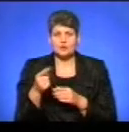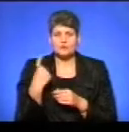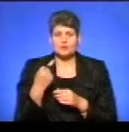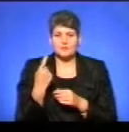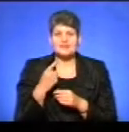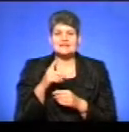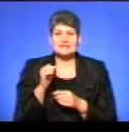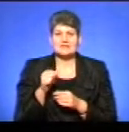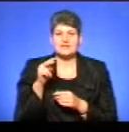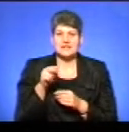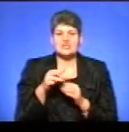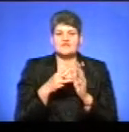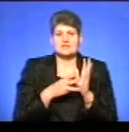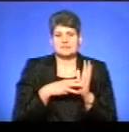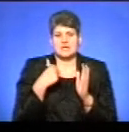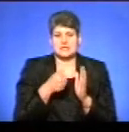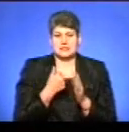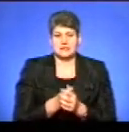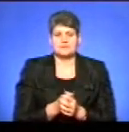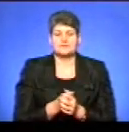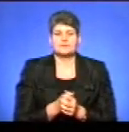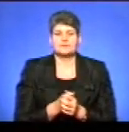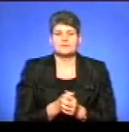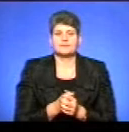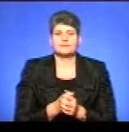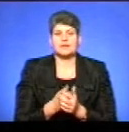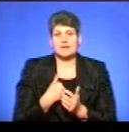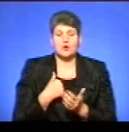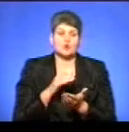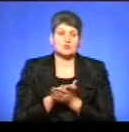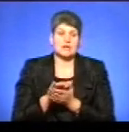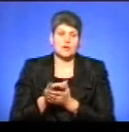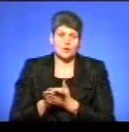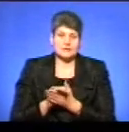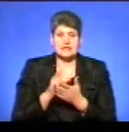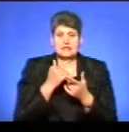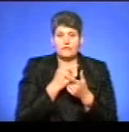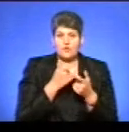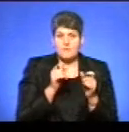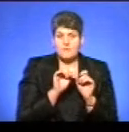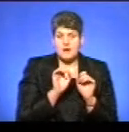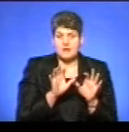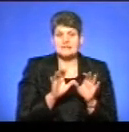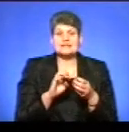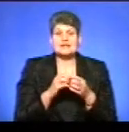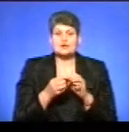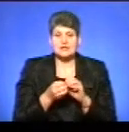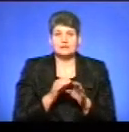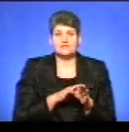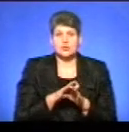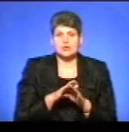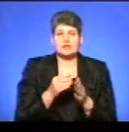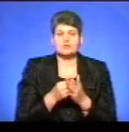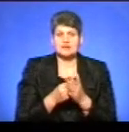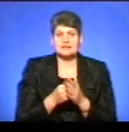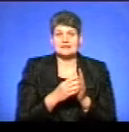області за 2018 рік. Значить, я ознайомилася із інформацією за результатами виконання